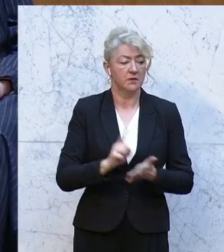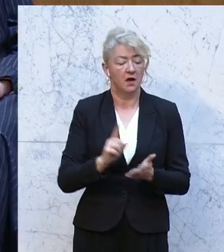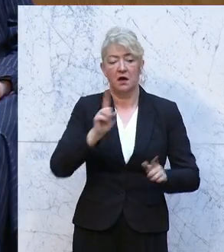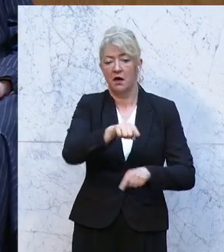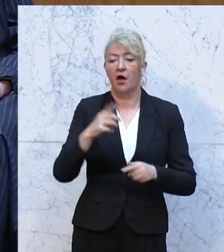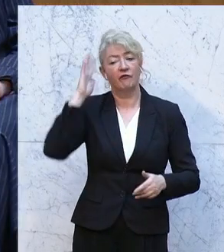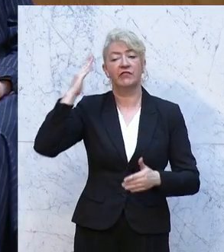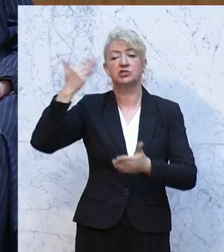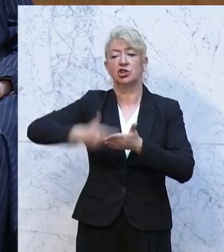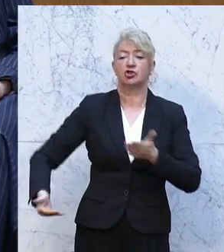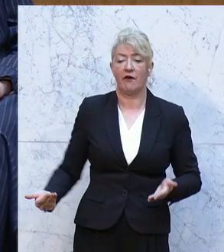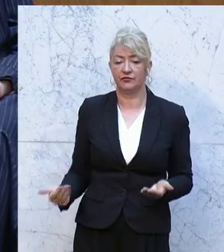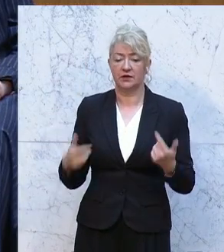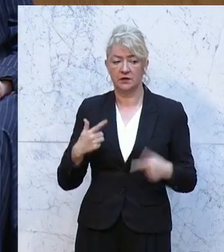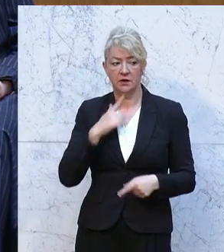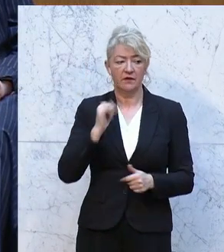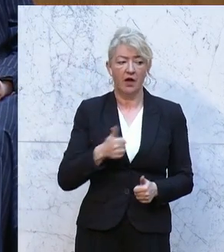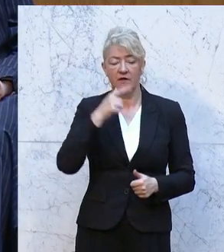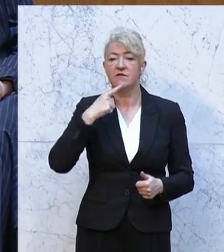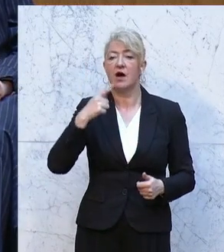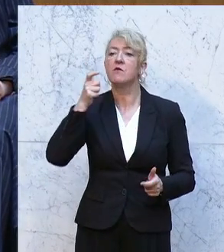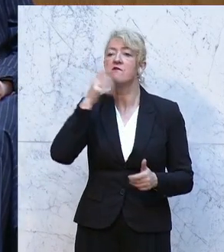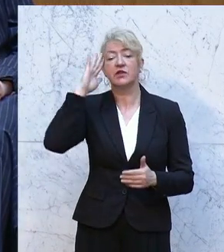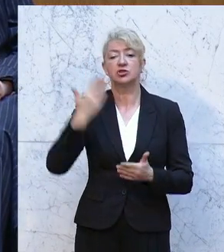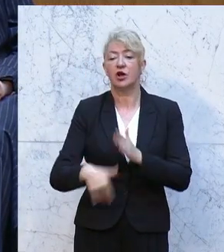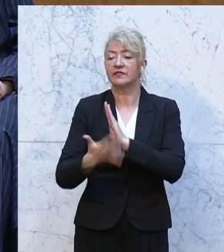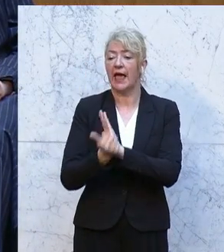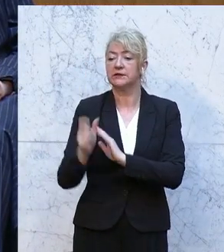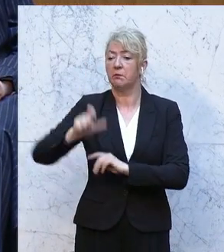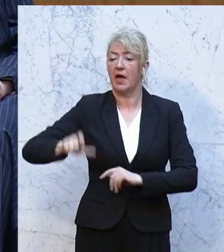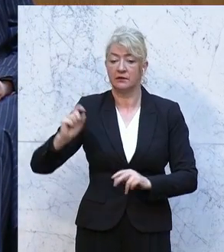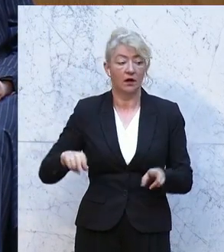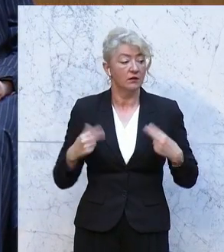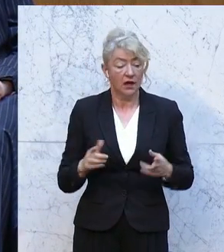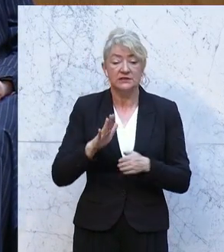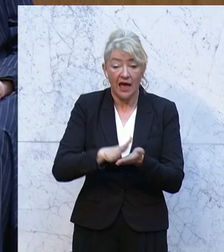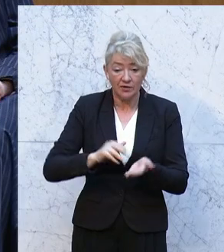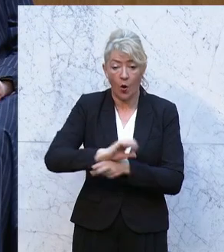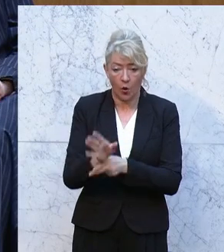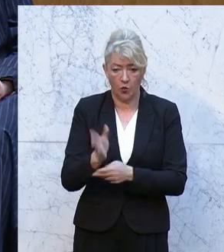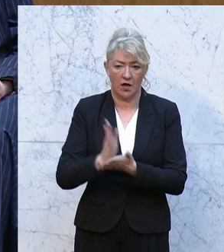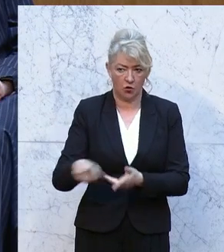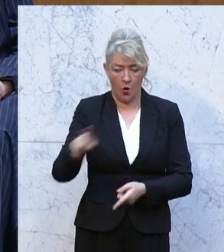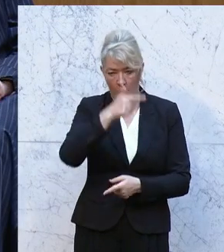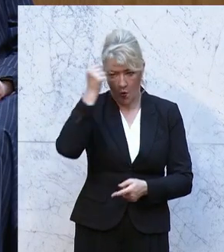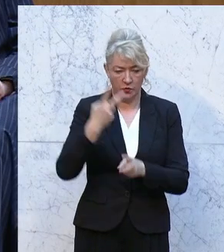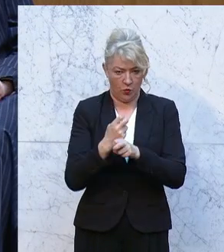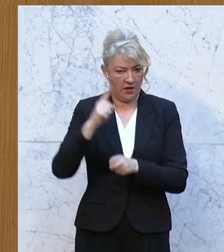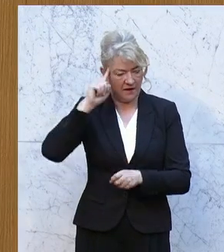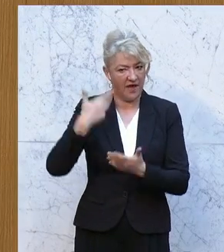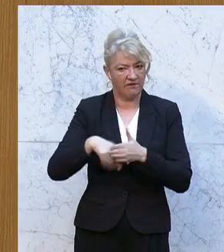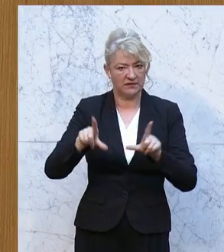Wissenschaft, das finde ich immer so besonders toll, die Wissenschaft und die Experten, spätestens seit Corona wissen alle Österreicher, was das bedeutet.